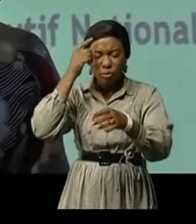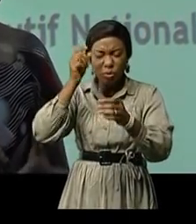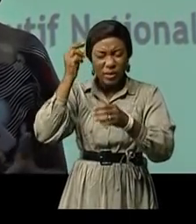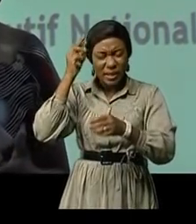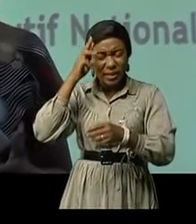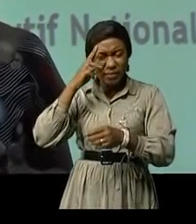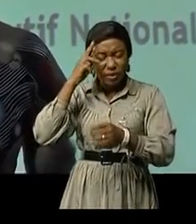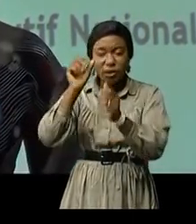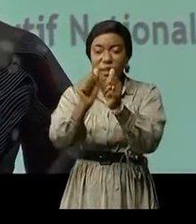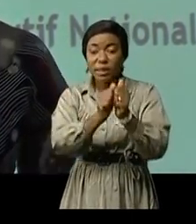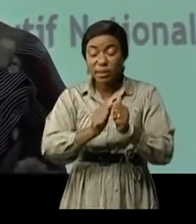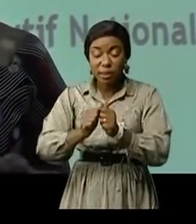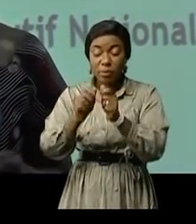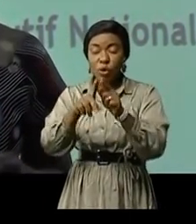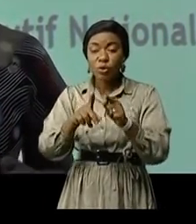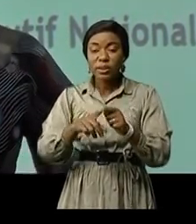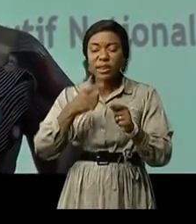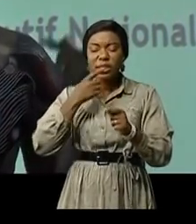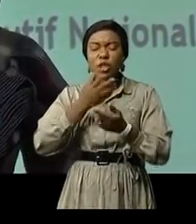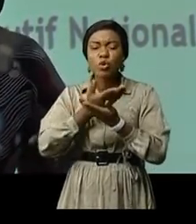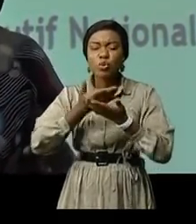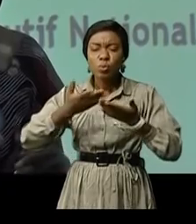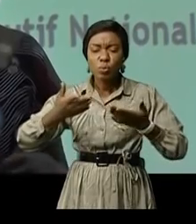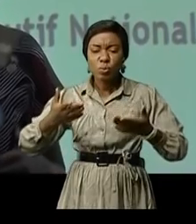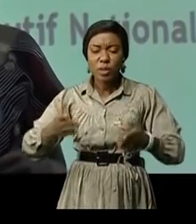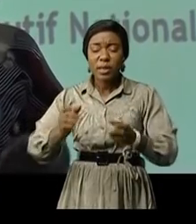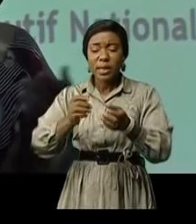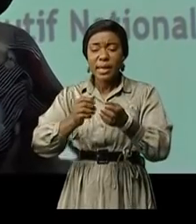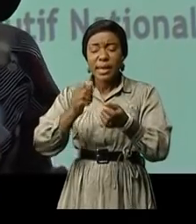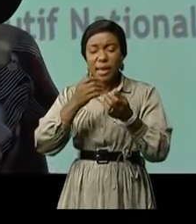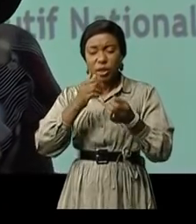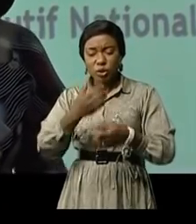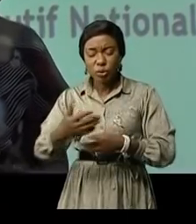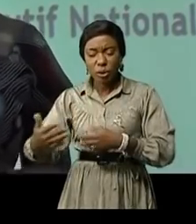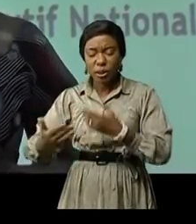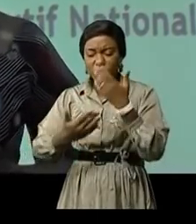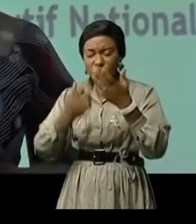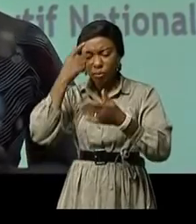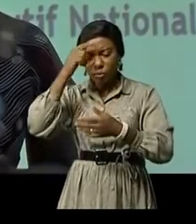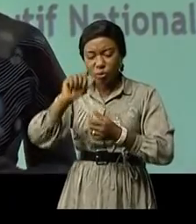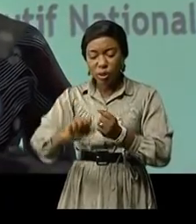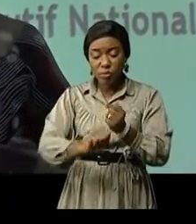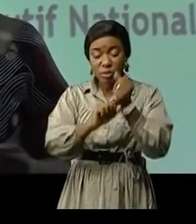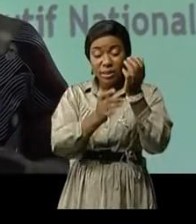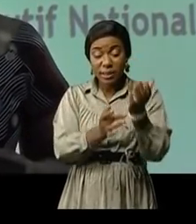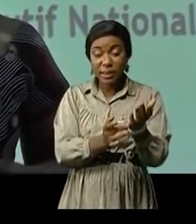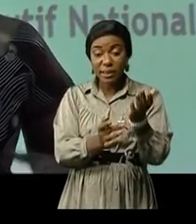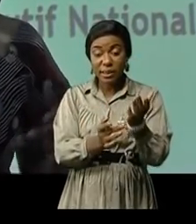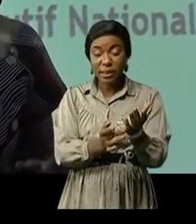et de confirmer ensemble les priorités en termes d'appui technique, en termes d